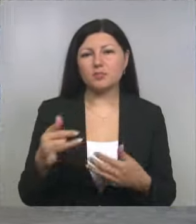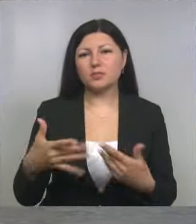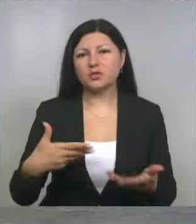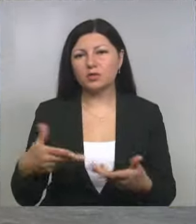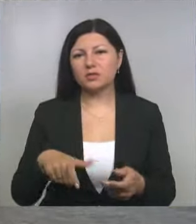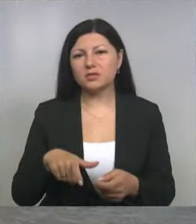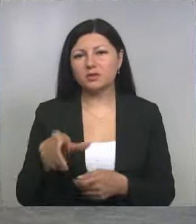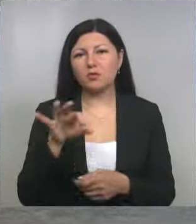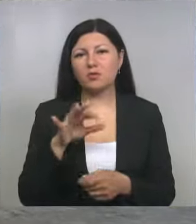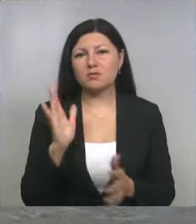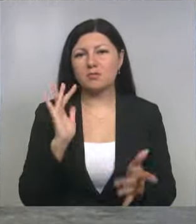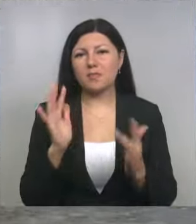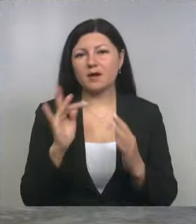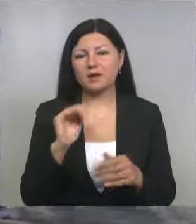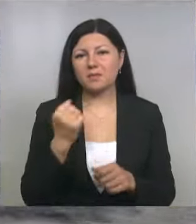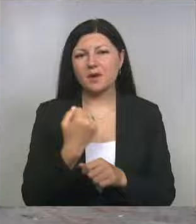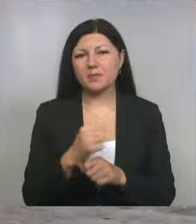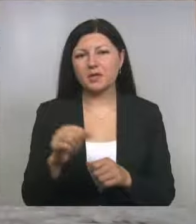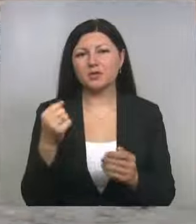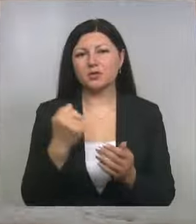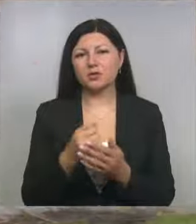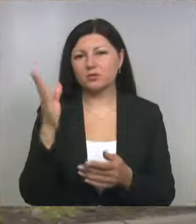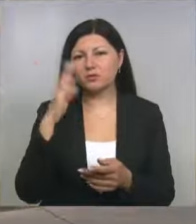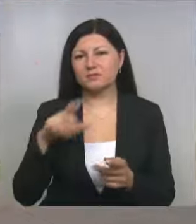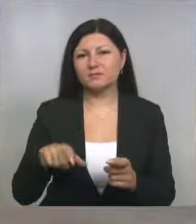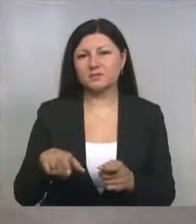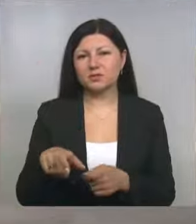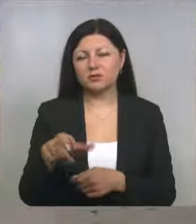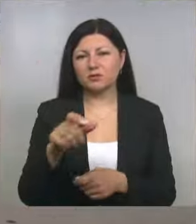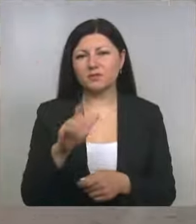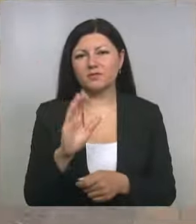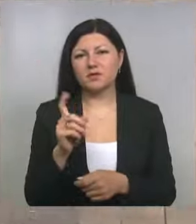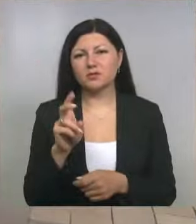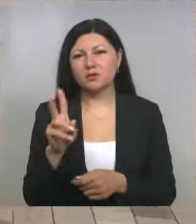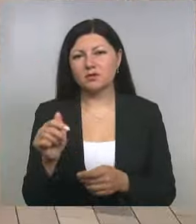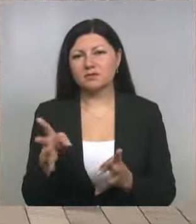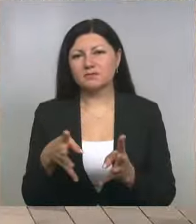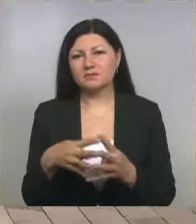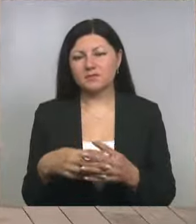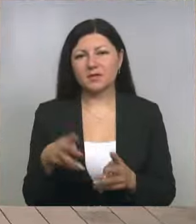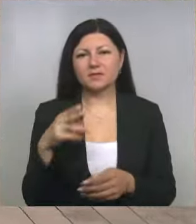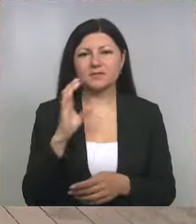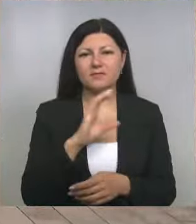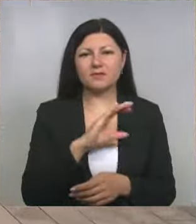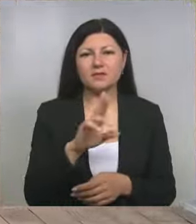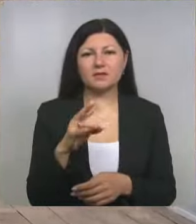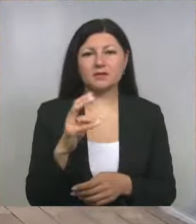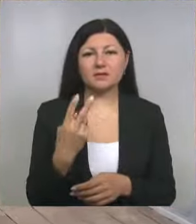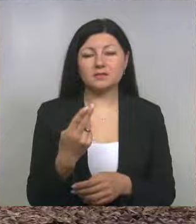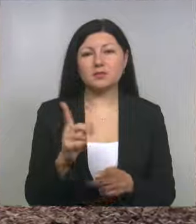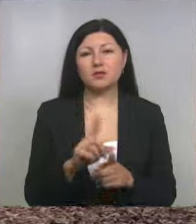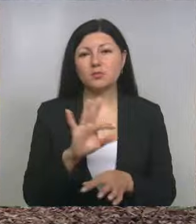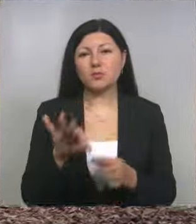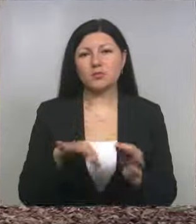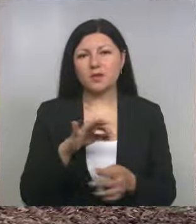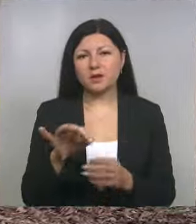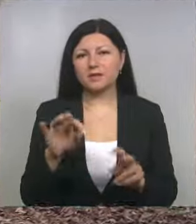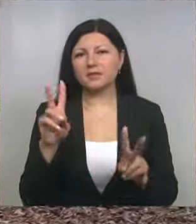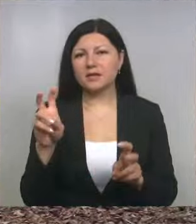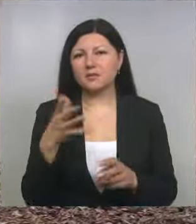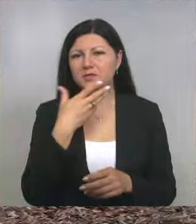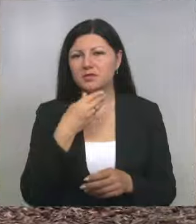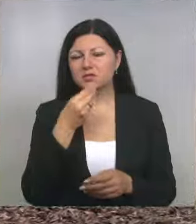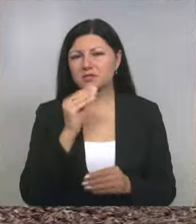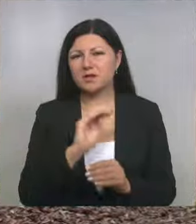парка Победы вдоль Везелки до слияния с Северским Донцом. По всему маршруту освещение, по проекту также тематические арт